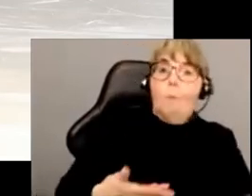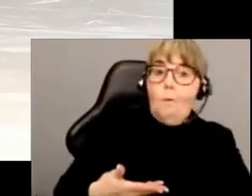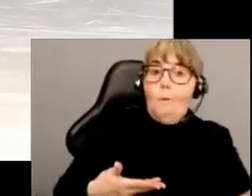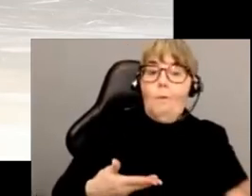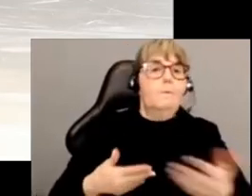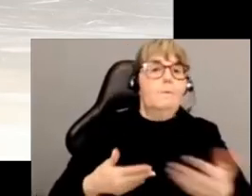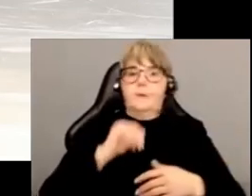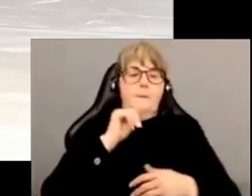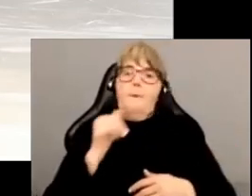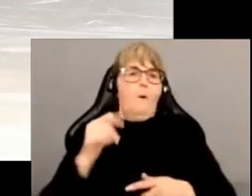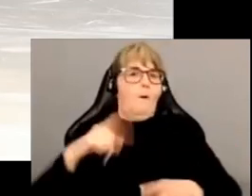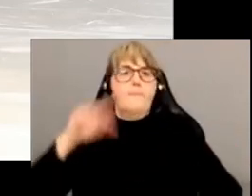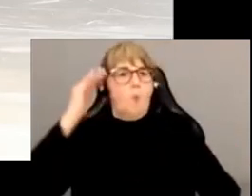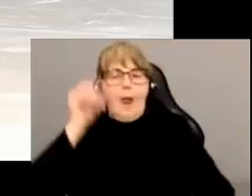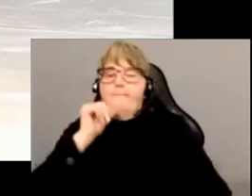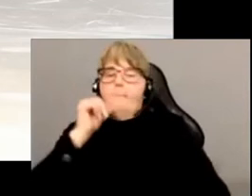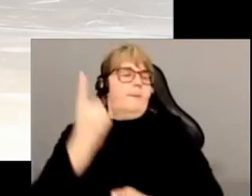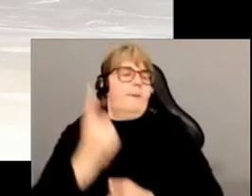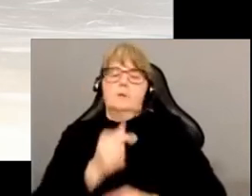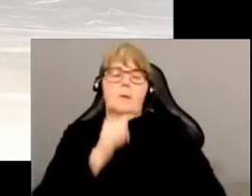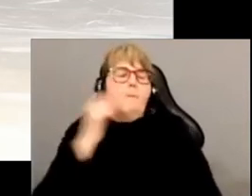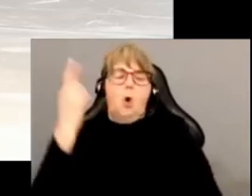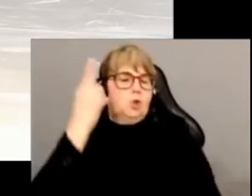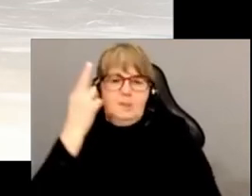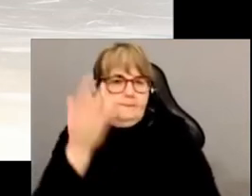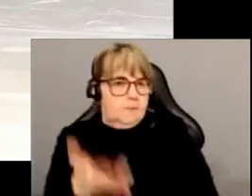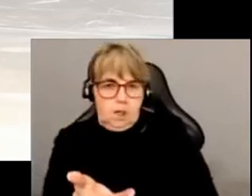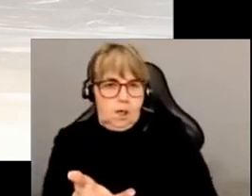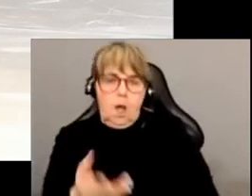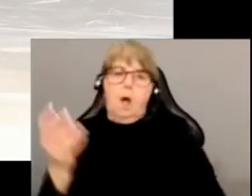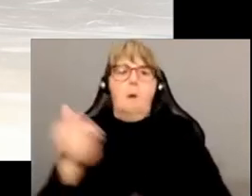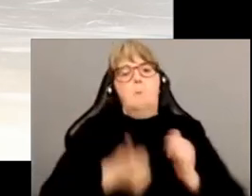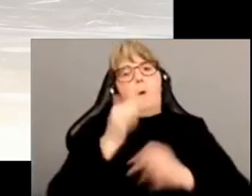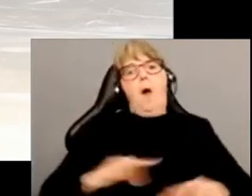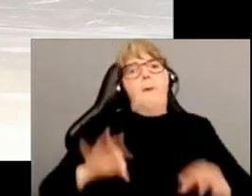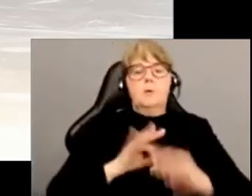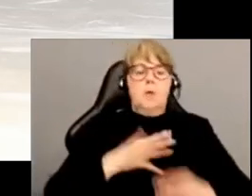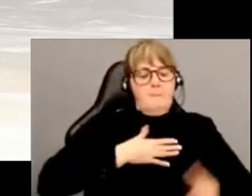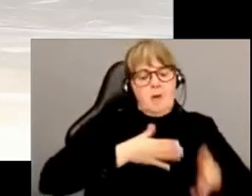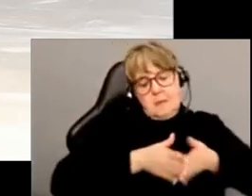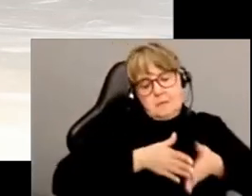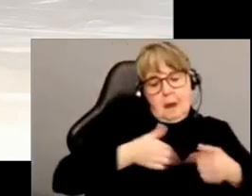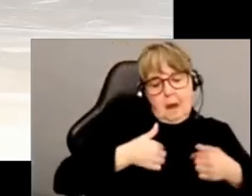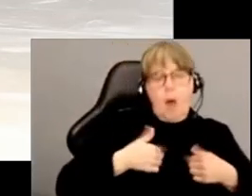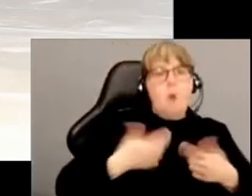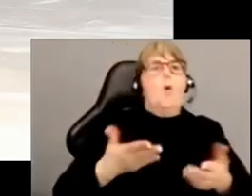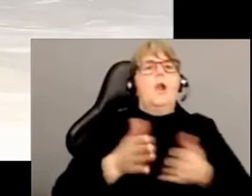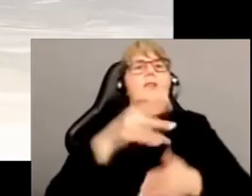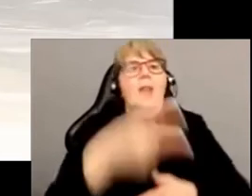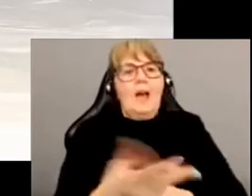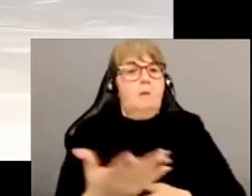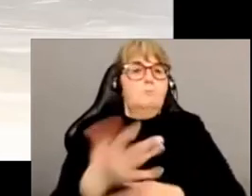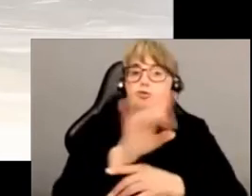moralement pertinente, ne peut pas justifier qu'on accorde plus d'importance à mes intérêts qu'aux intérêts d'un chien ou d'un cochon.